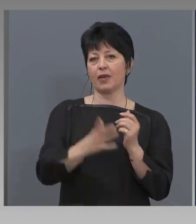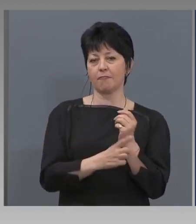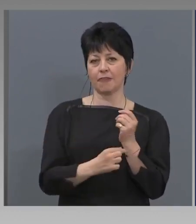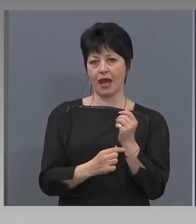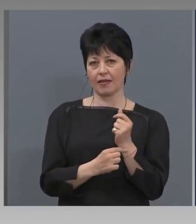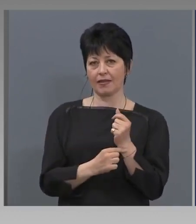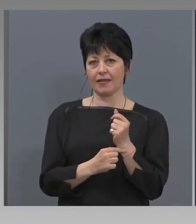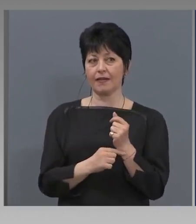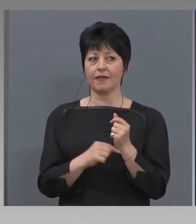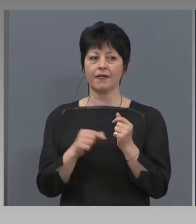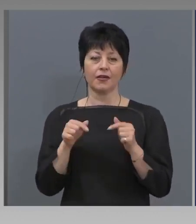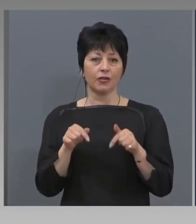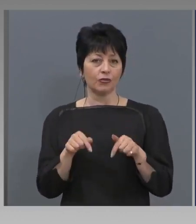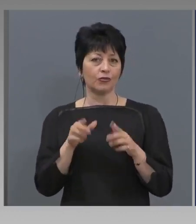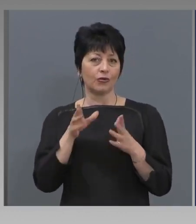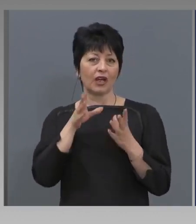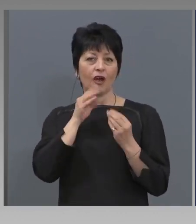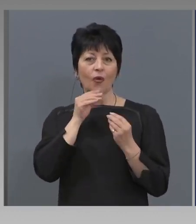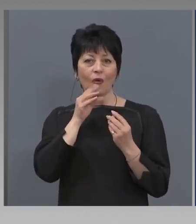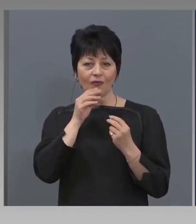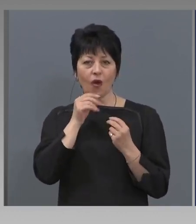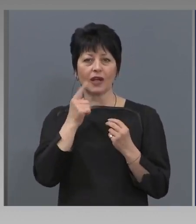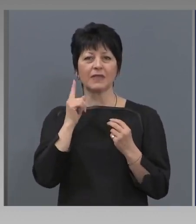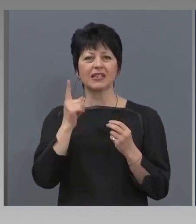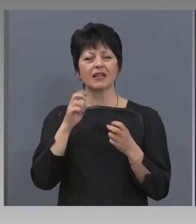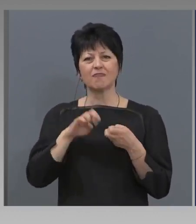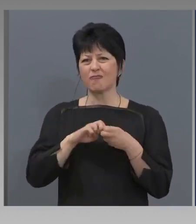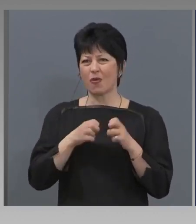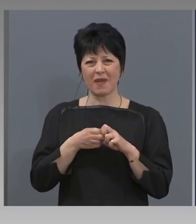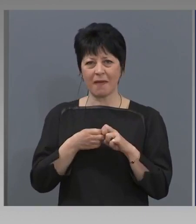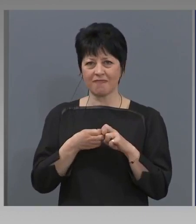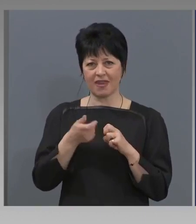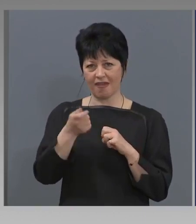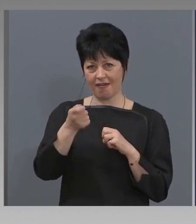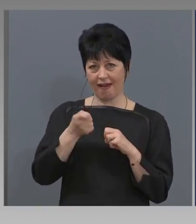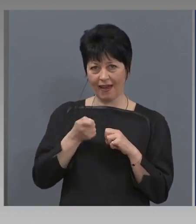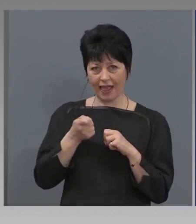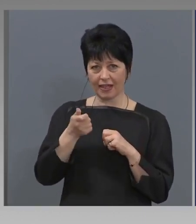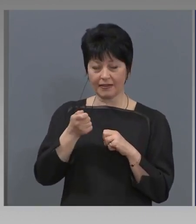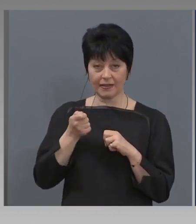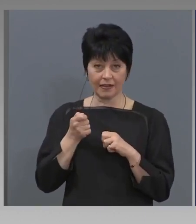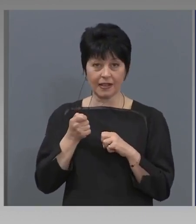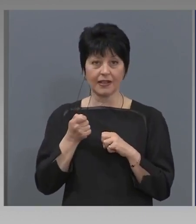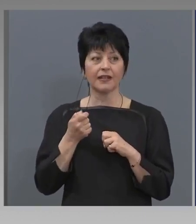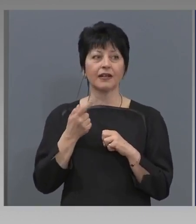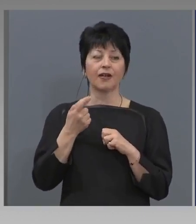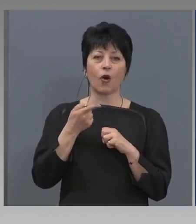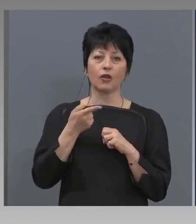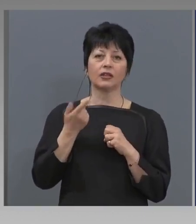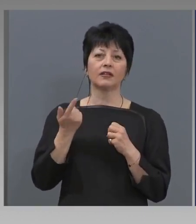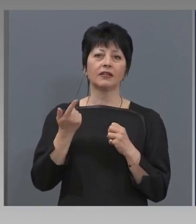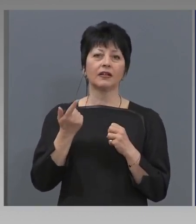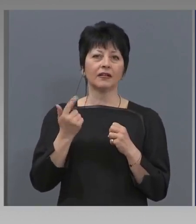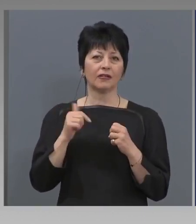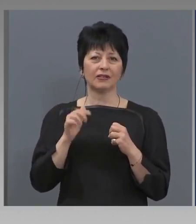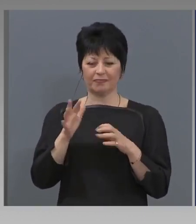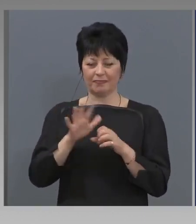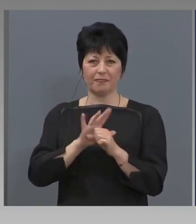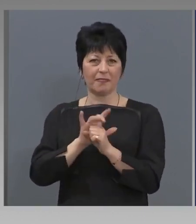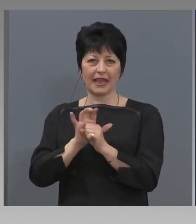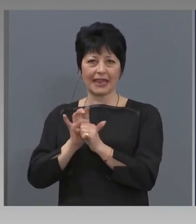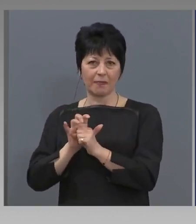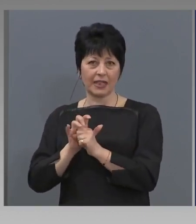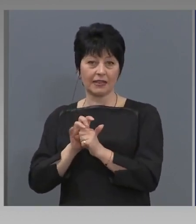да говорим за проблемни кредити, които стават проблемни именно поради проявлението на пандемията.